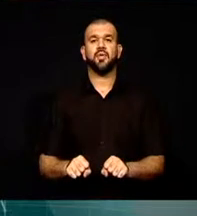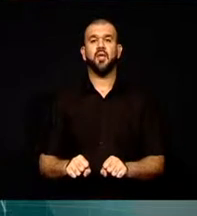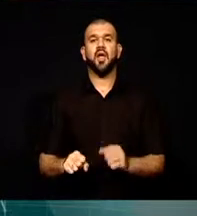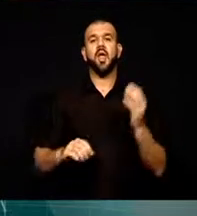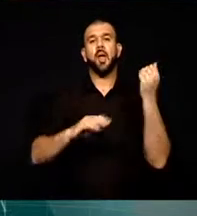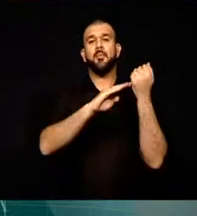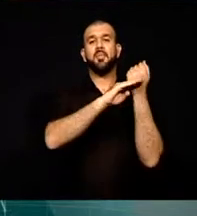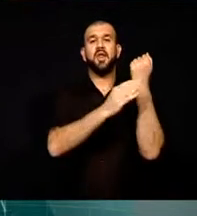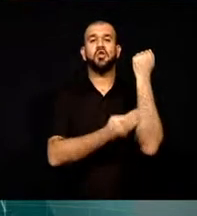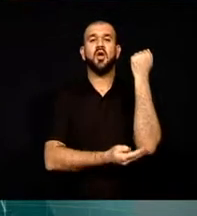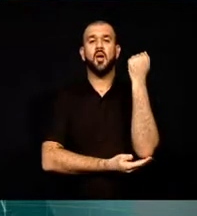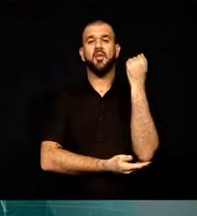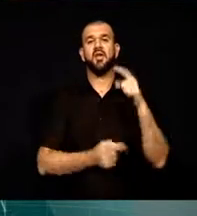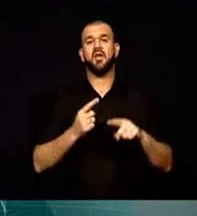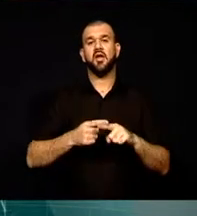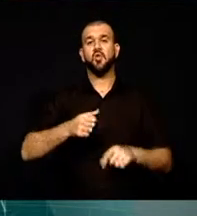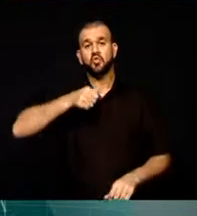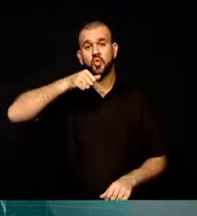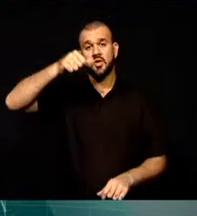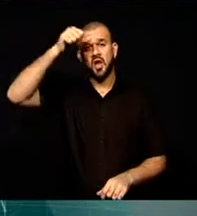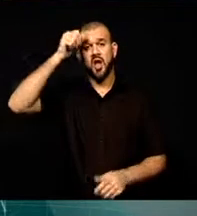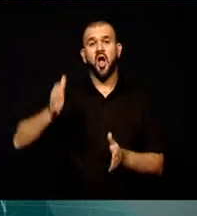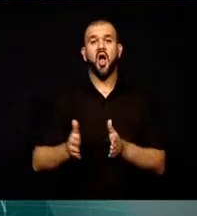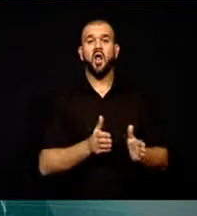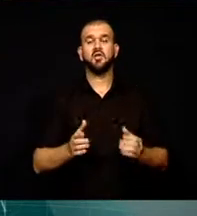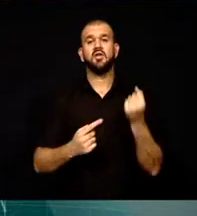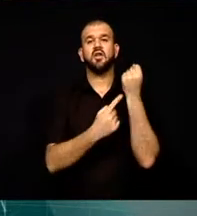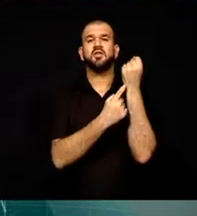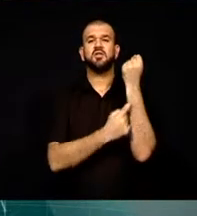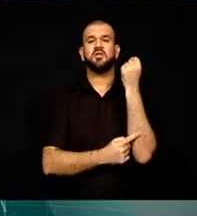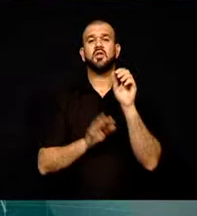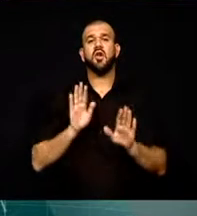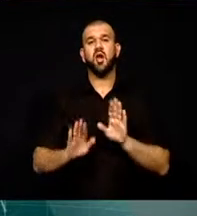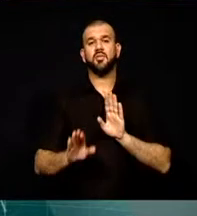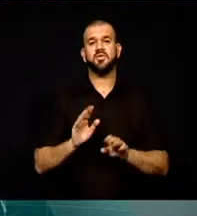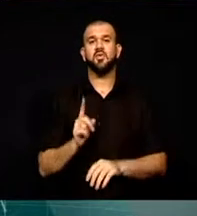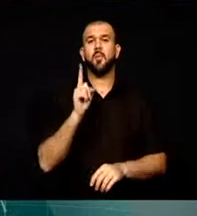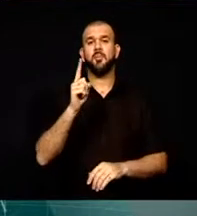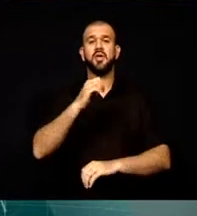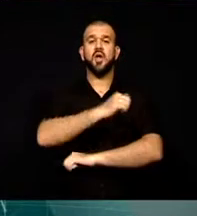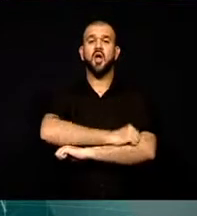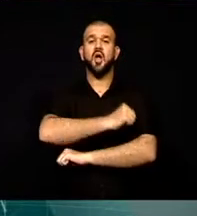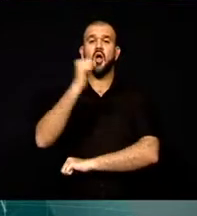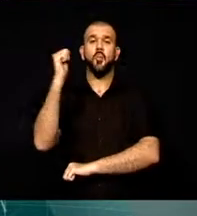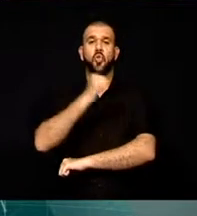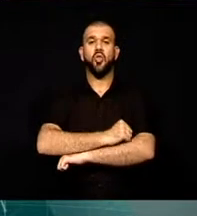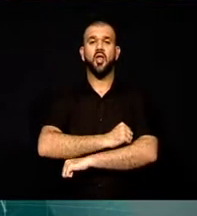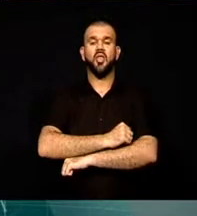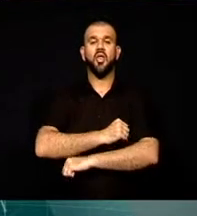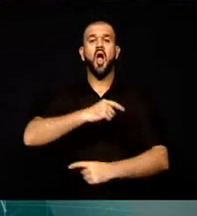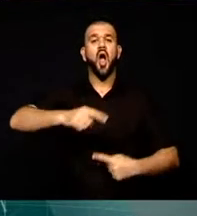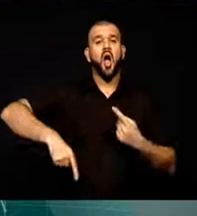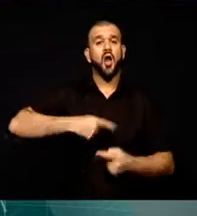Birleşik Arap Emirlikleriyle Suudi Arabistan arasındaki sınır kapısında bir